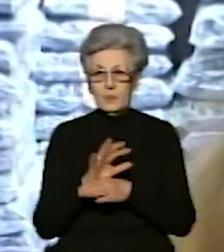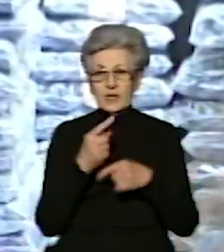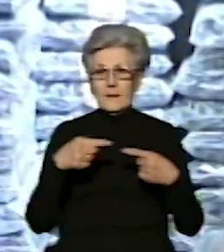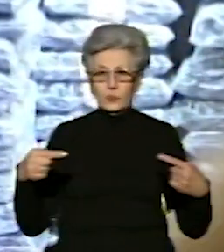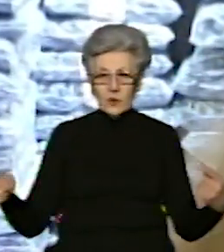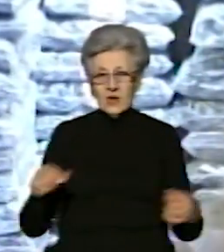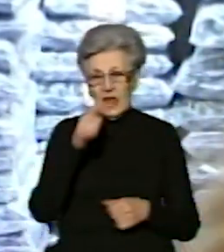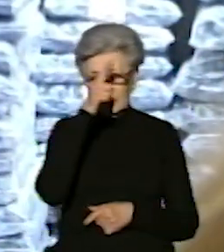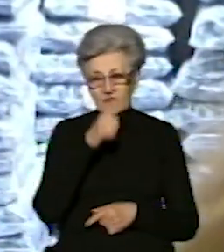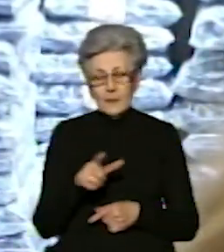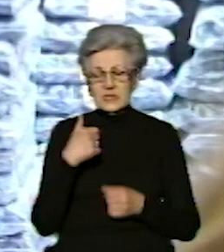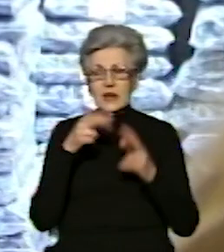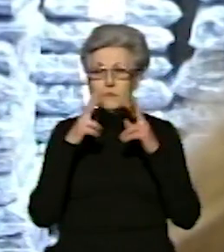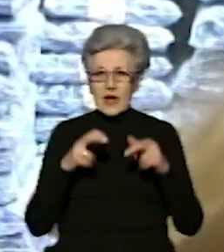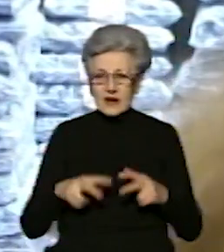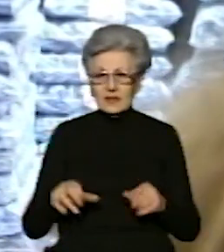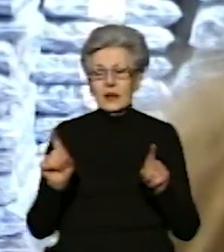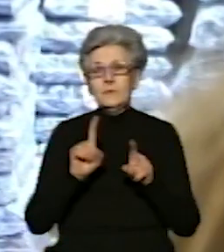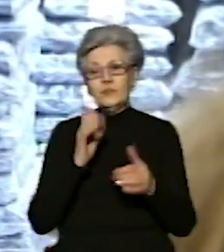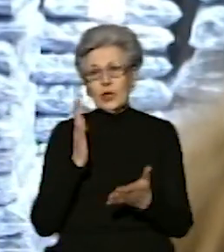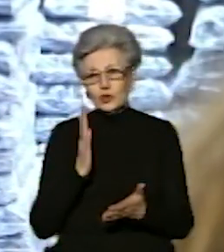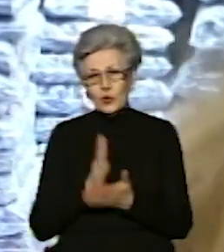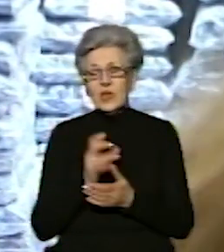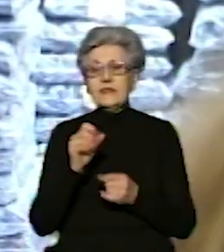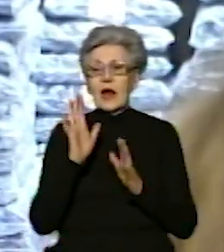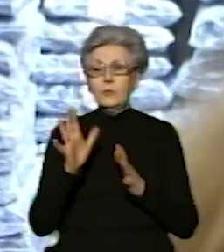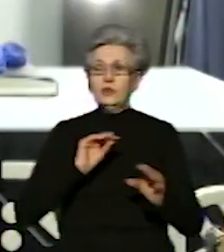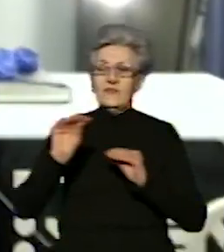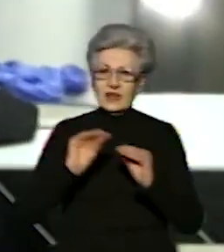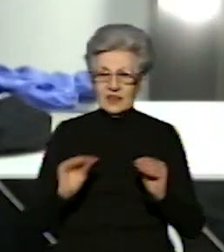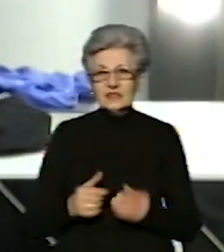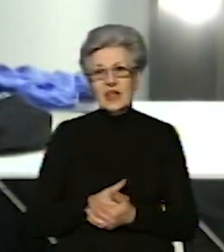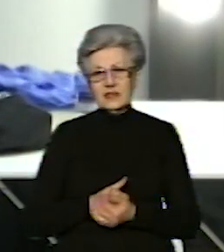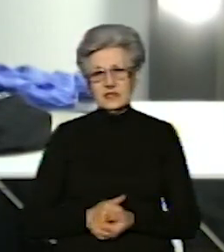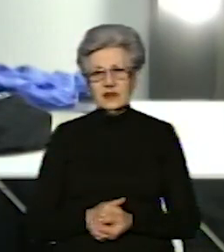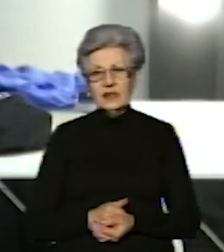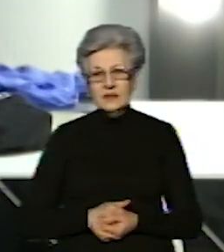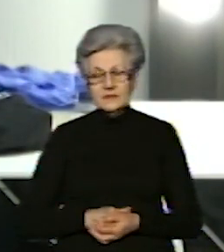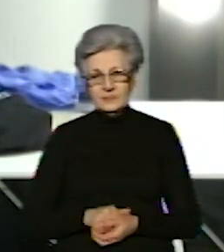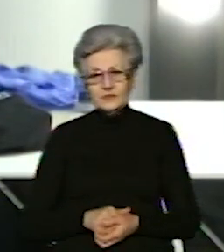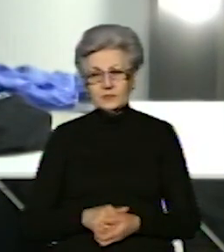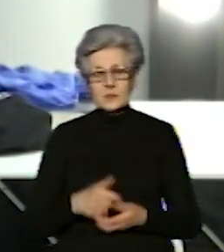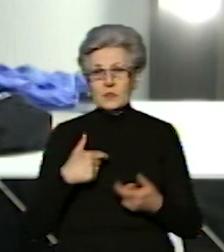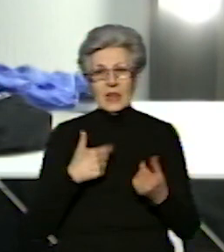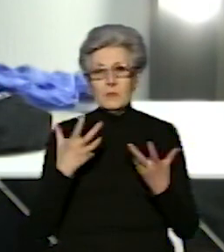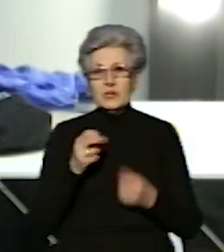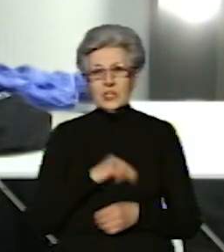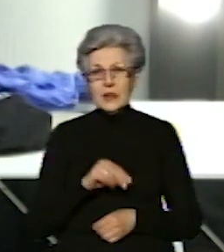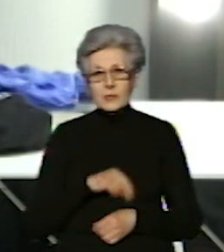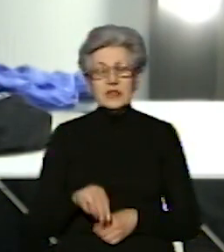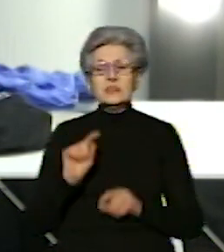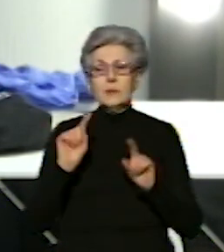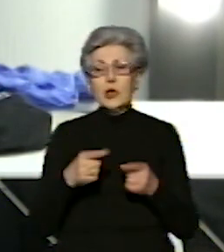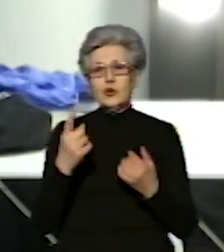відкриваємося. Переглядаємо, де що є, як ми маємо викладати. Сезон не поміляємося. Я чувствую онлайн. А чому тоді ваші манекени